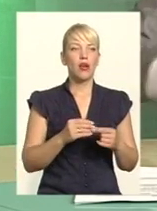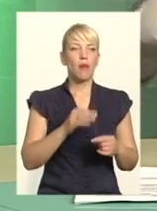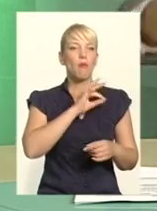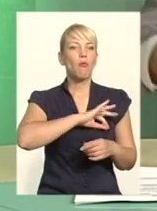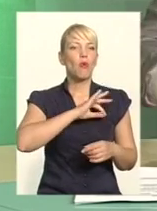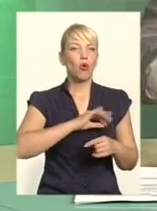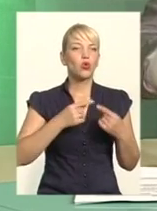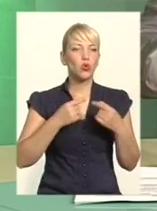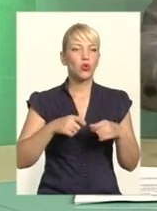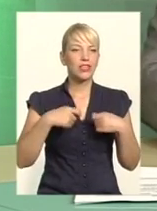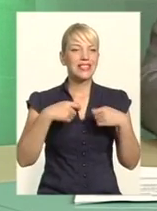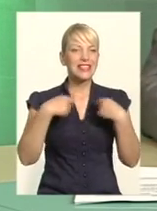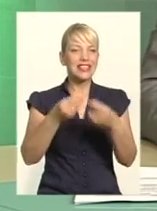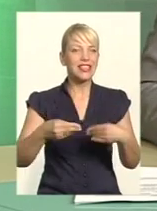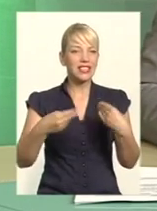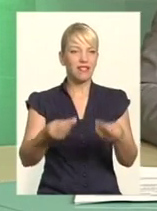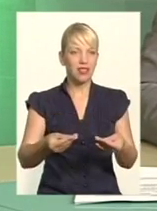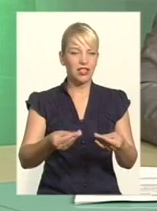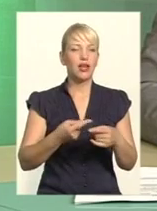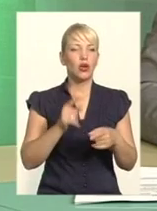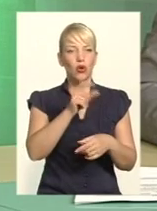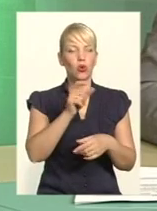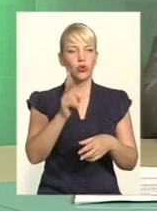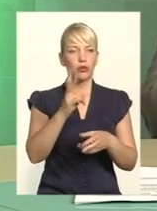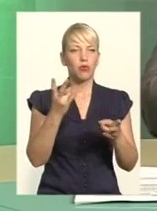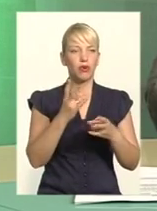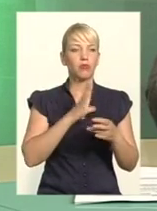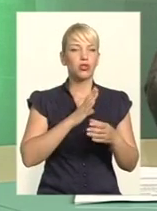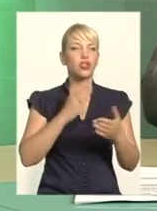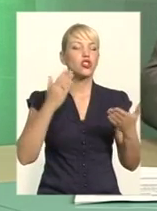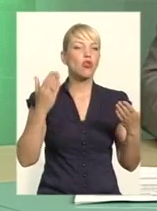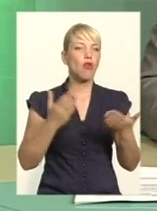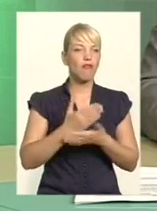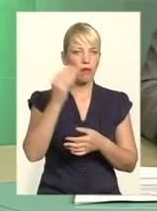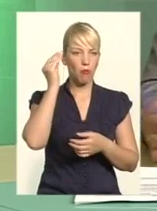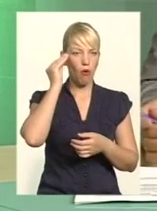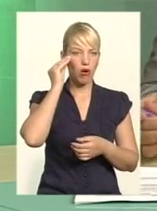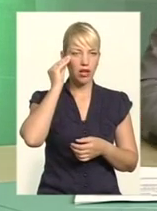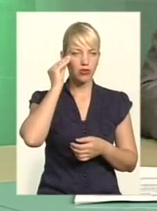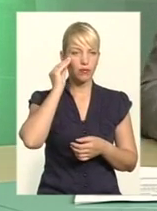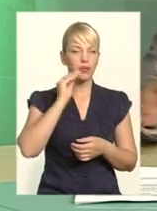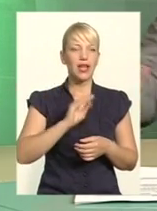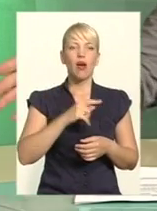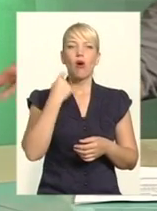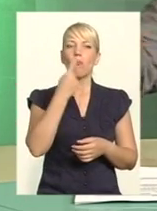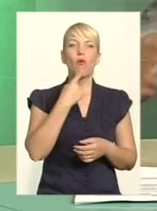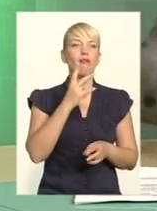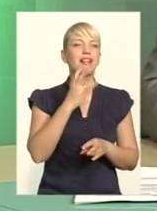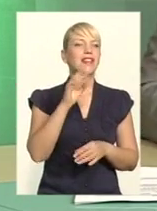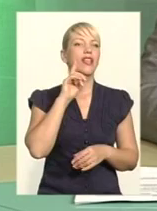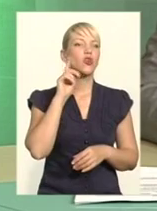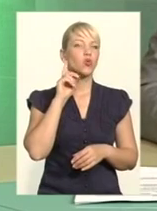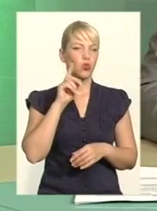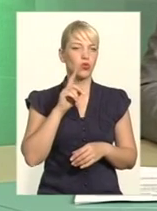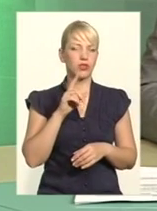має бути стільки, скільки треба для області. Це мають бути люди з новим поглядом. Мова не йде про юнь якусь, чи молодь, яка би